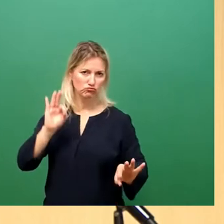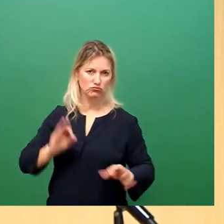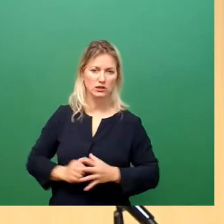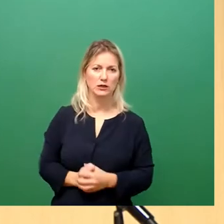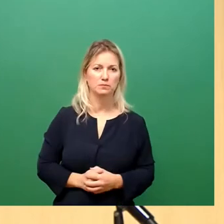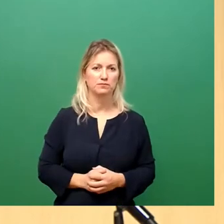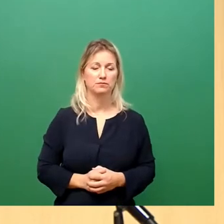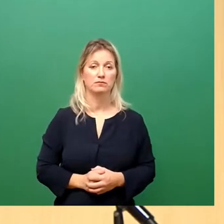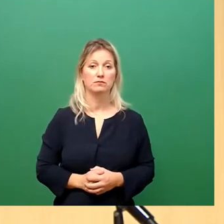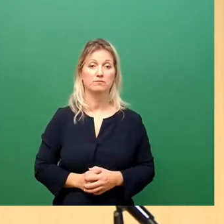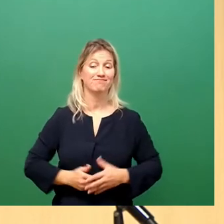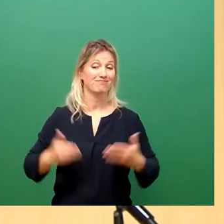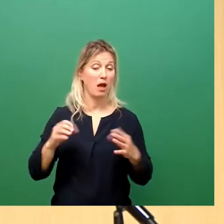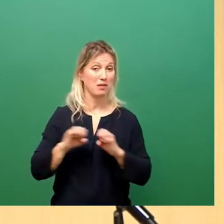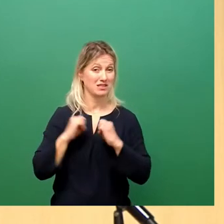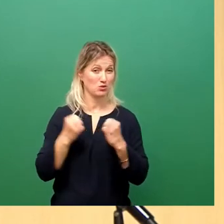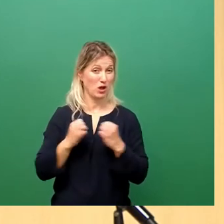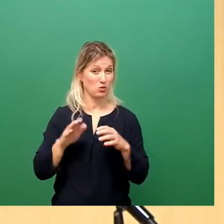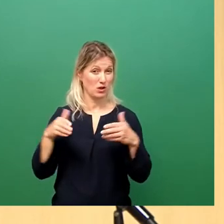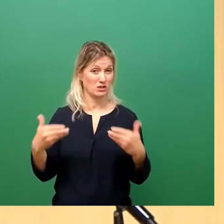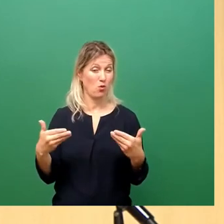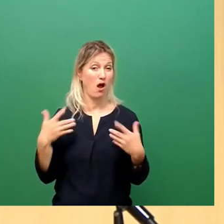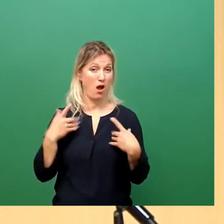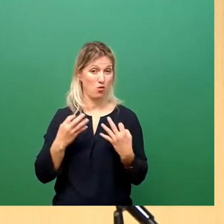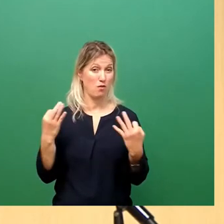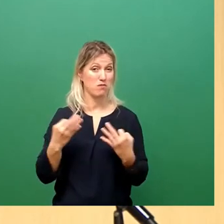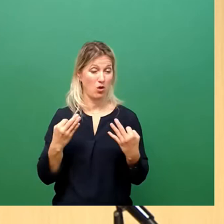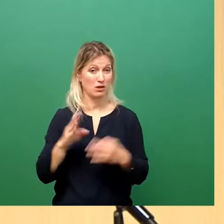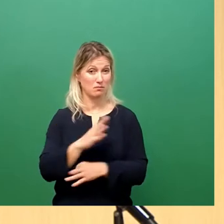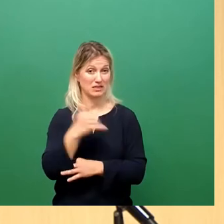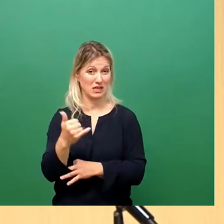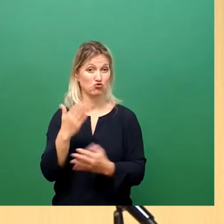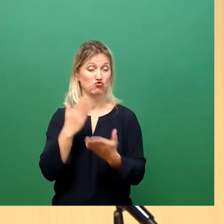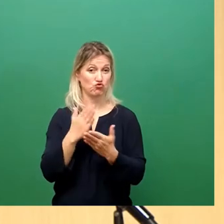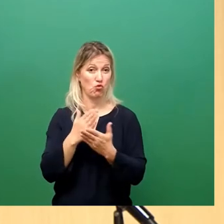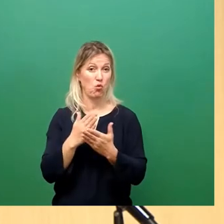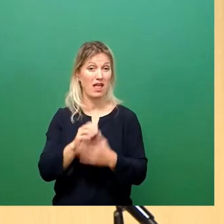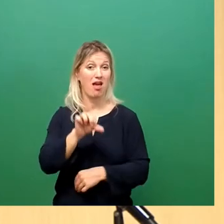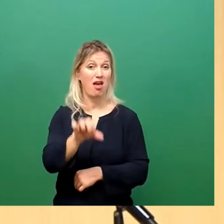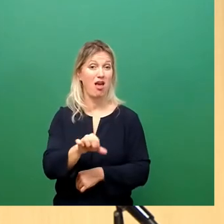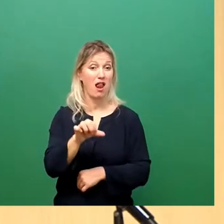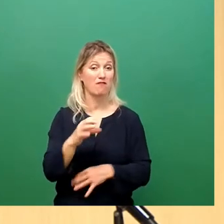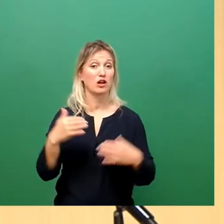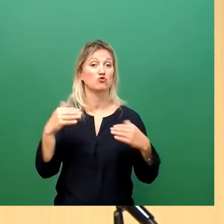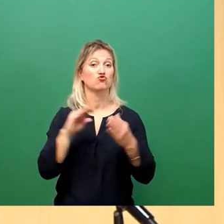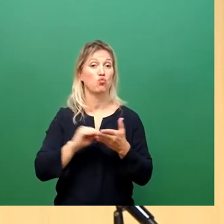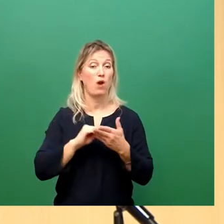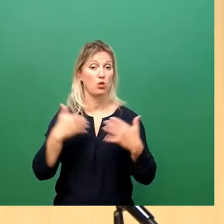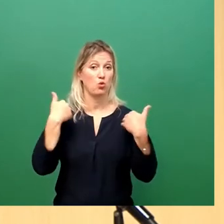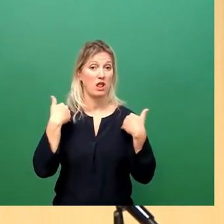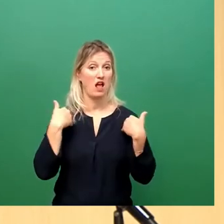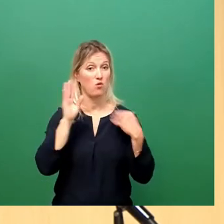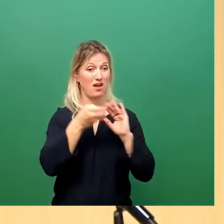es die Situation, dass wir mittlerweile elf Schulturnhallen für die Unterbringung und zwei Hallen für die Versorgung